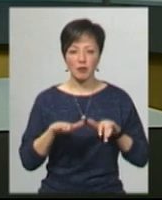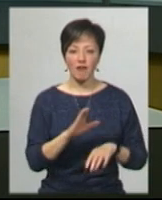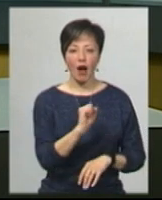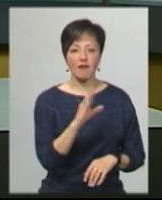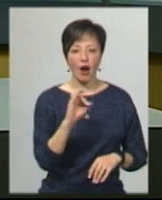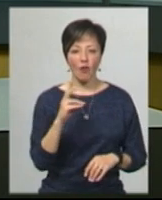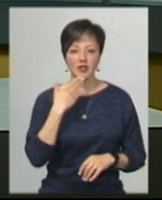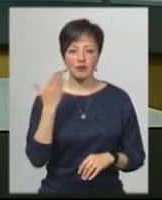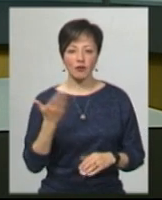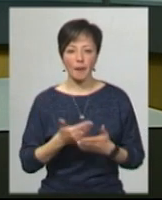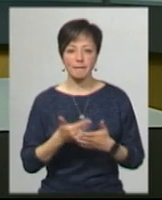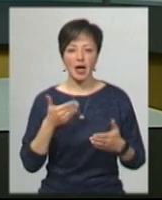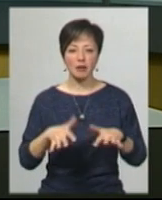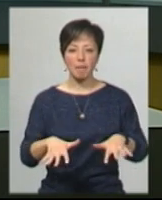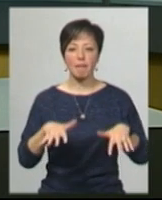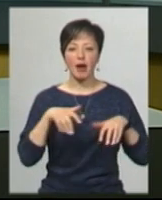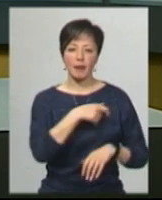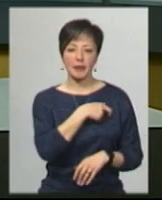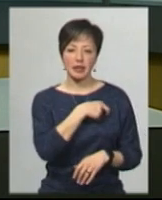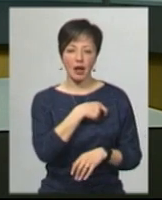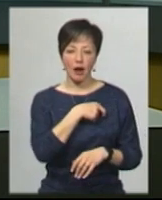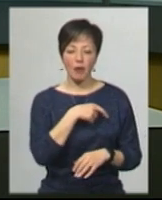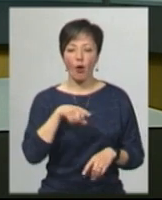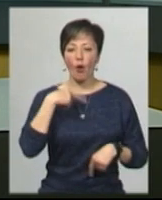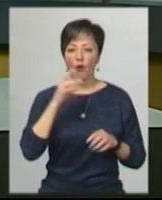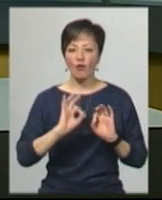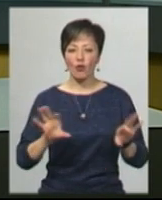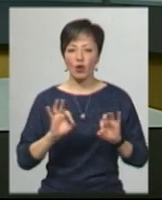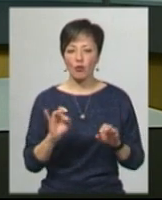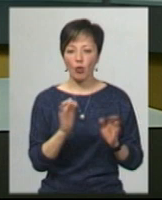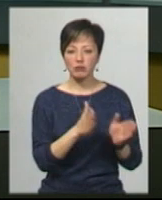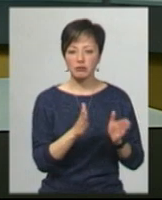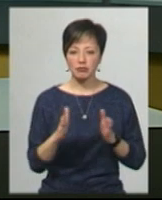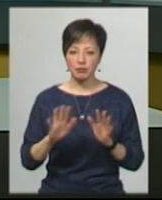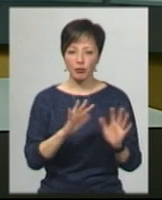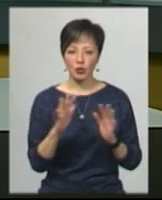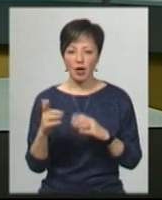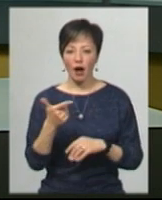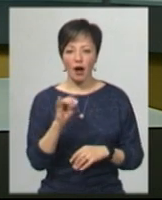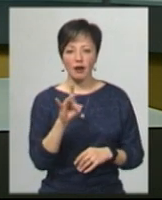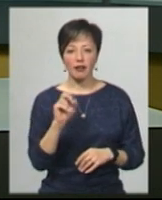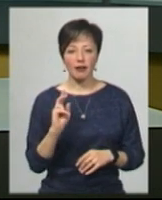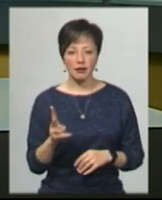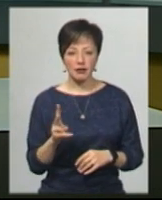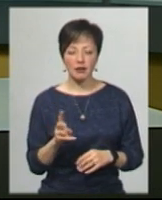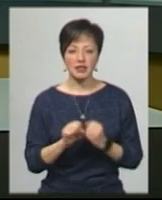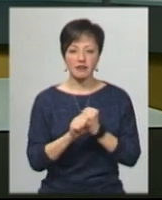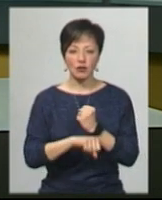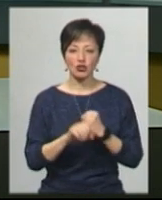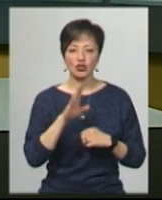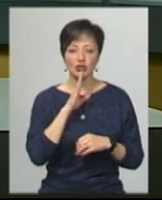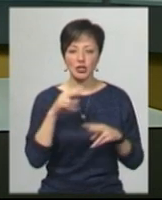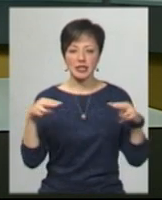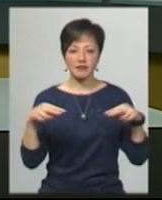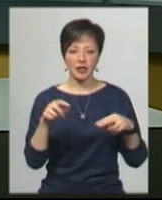звітував перед парламентарями. Зокрема, говорив про хронологію подій у Карлику, де у відділку зґвалтували жінку